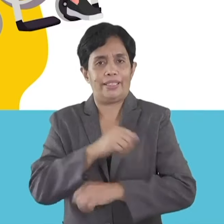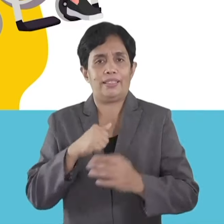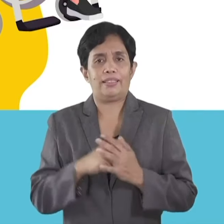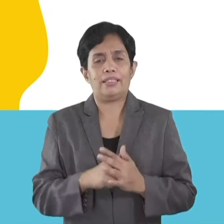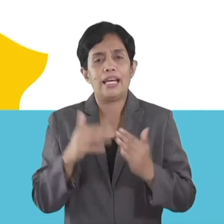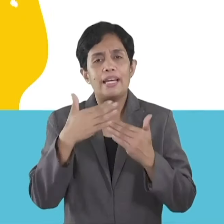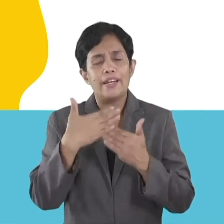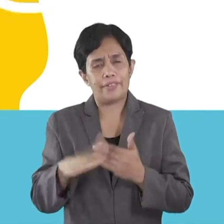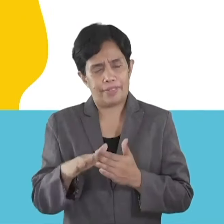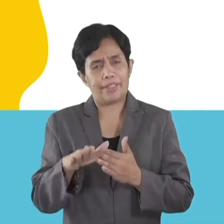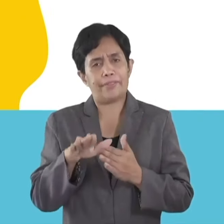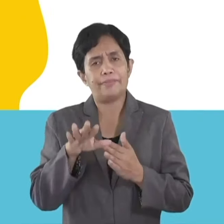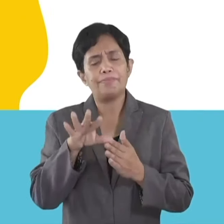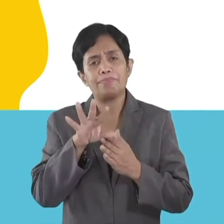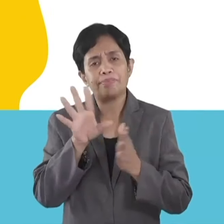adlaw sa eleksyon.